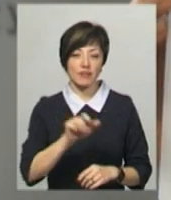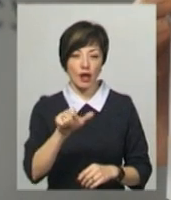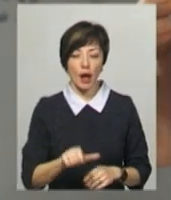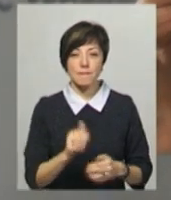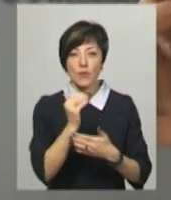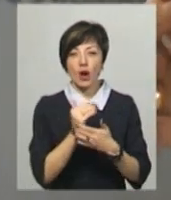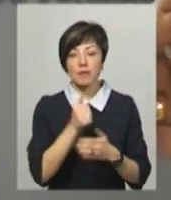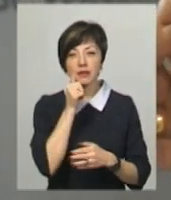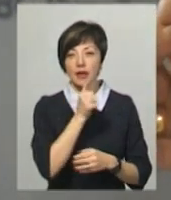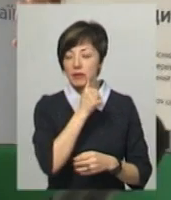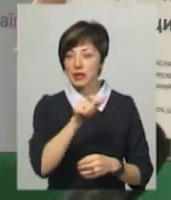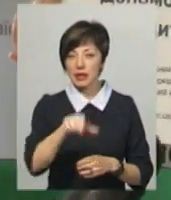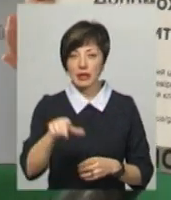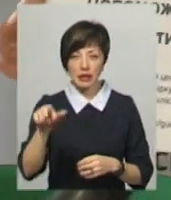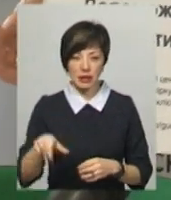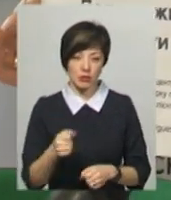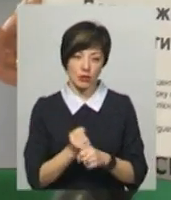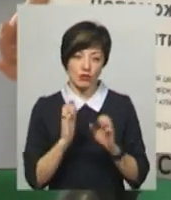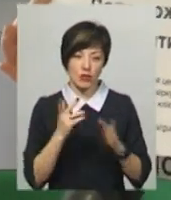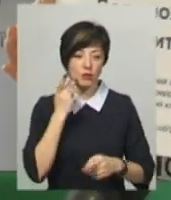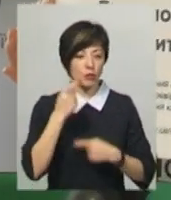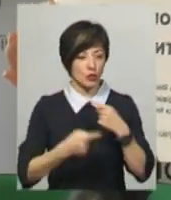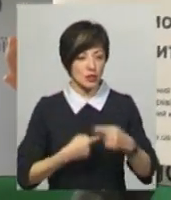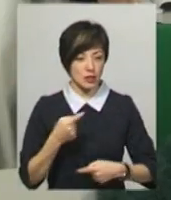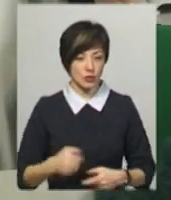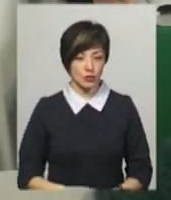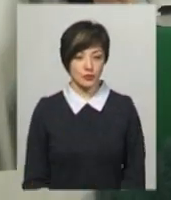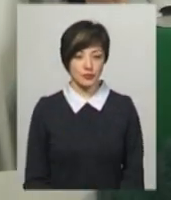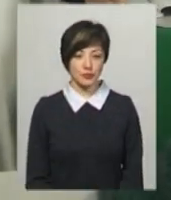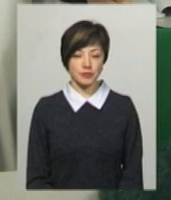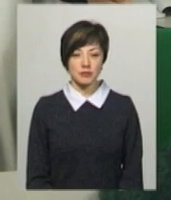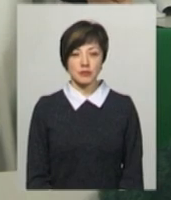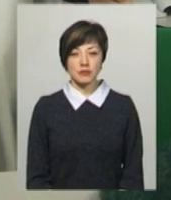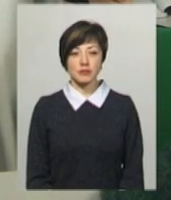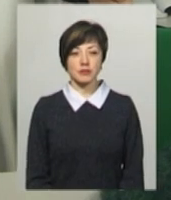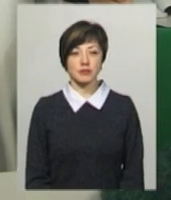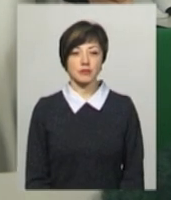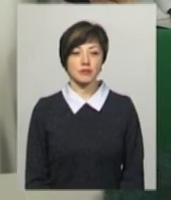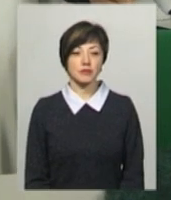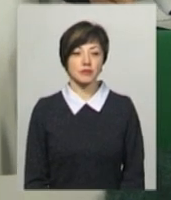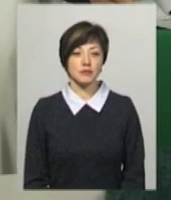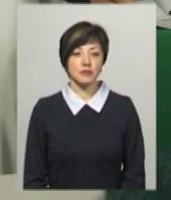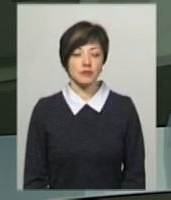«Таємний клієнт» у сервісних центрах країни працюватиме постійно. Анастасія Олексюк, Іван Мовчан, новини Поділя, центр.